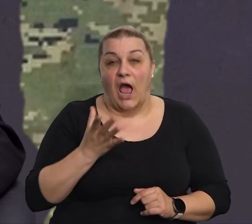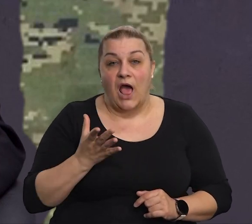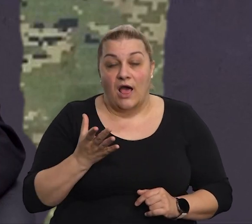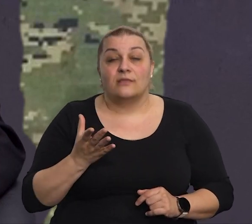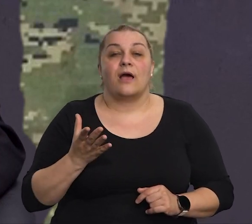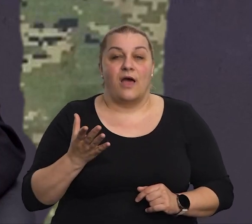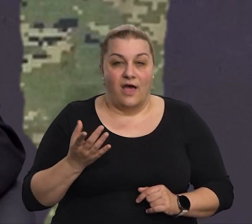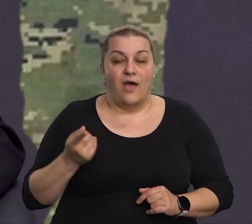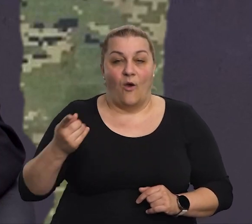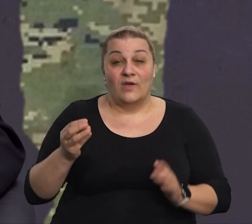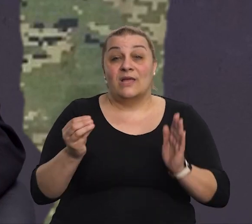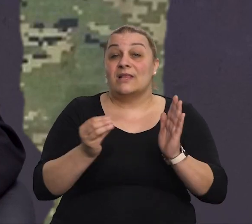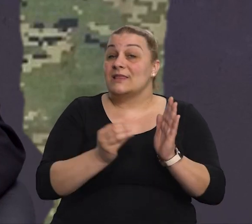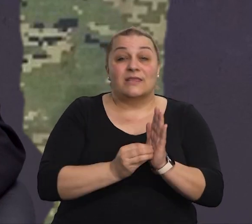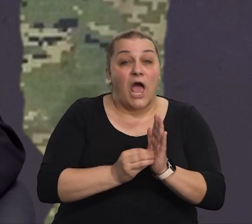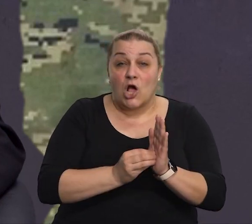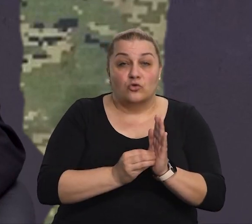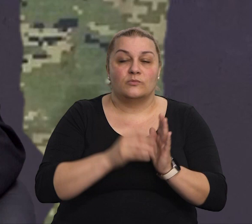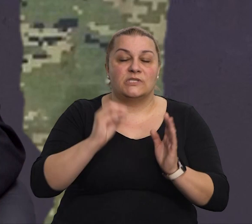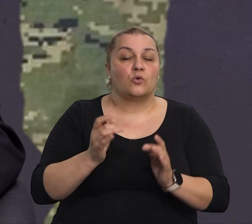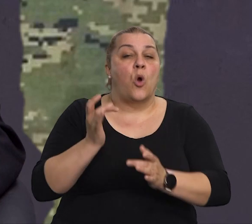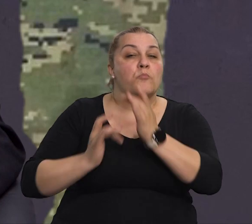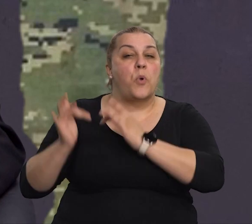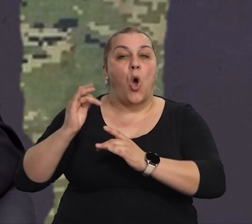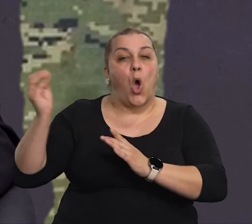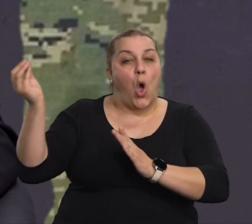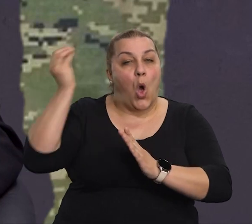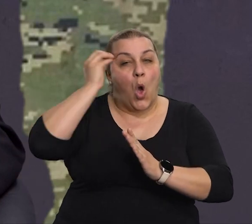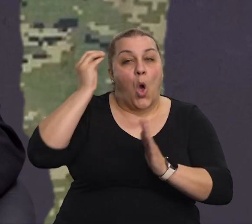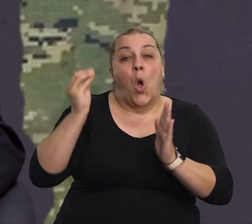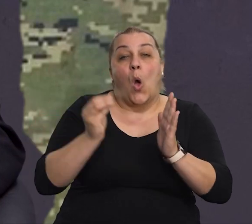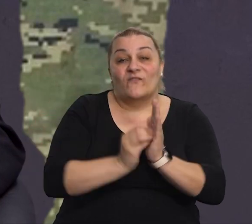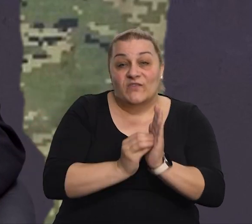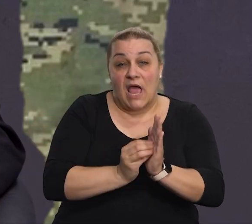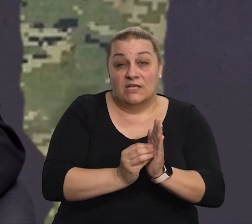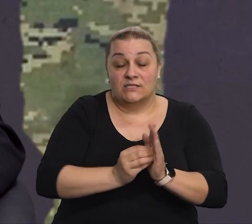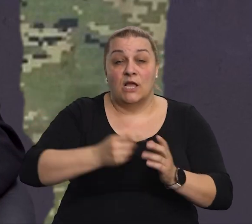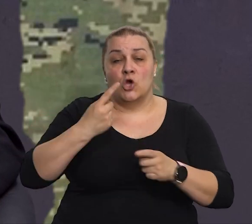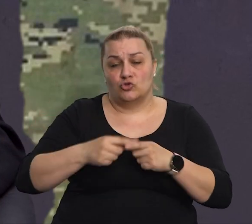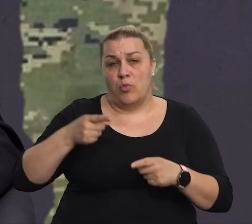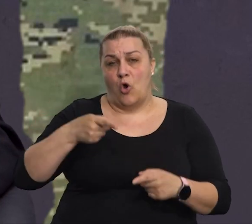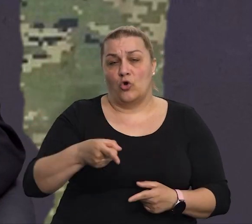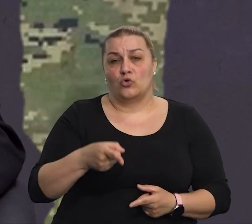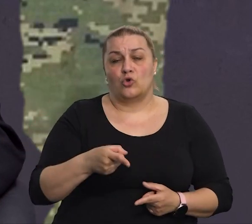pisan će biti sigurno u povijest Hrvatskog naroda, jer to je nešto